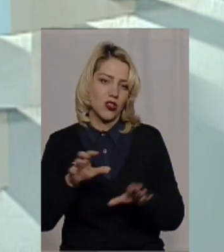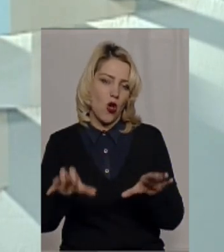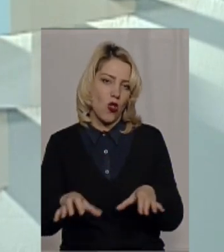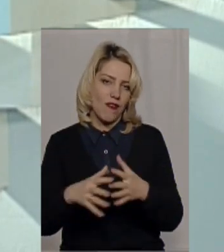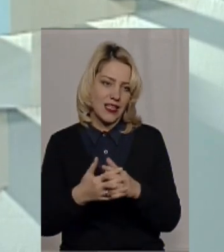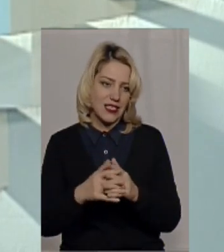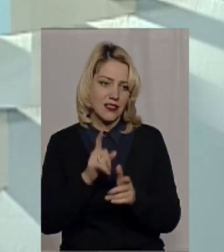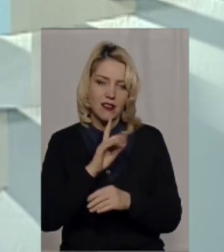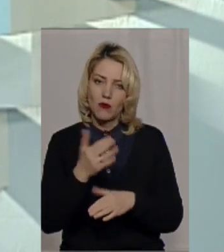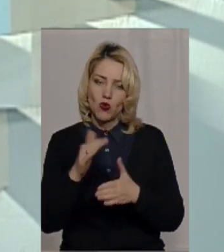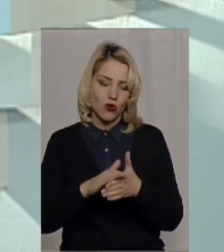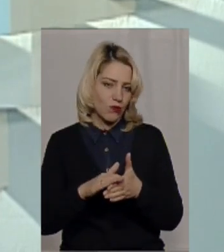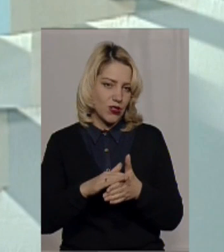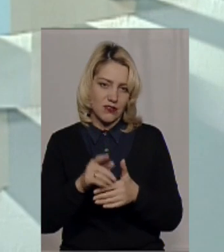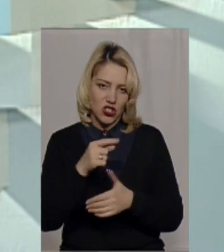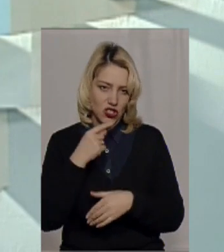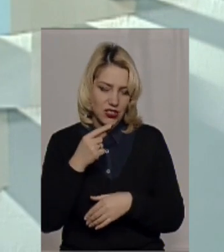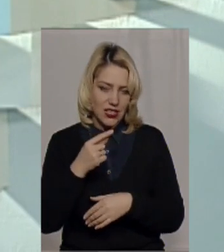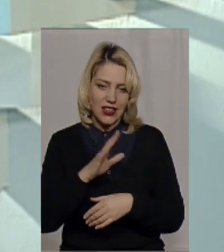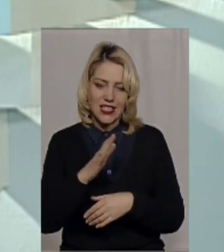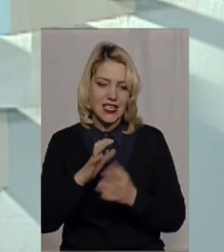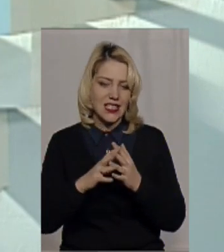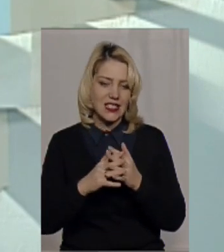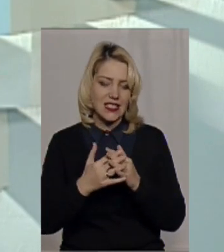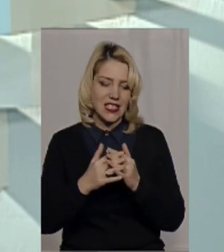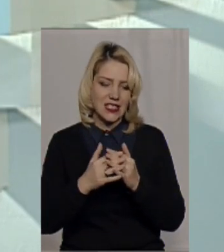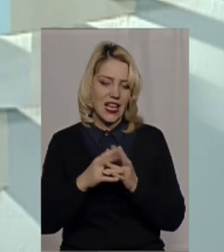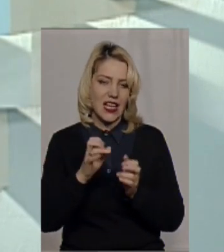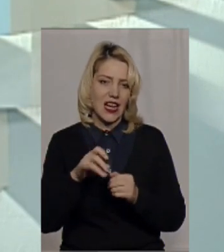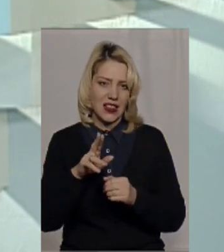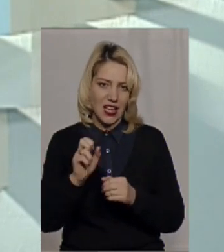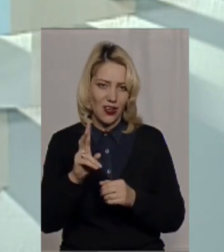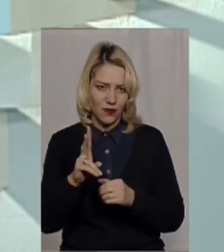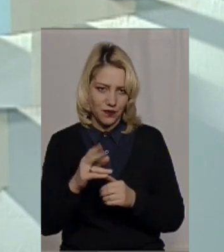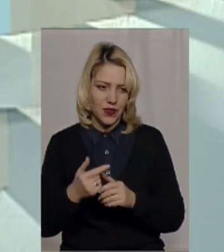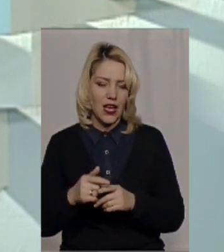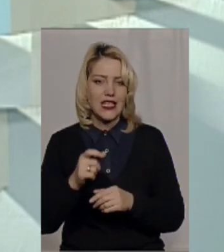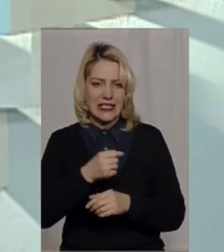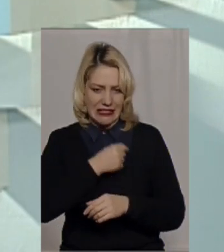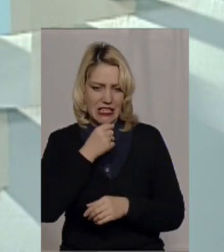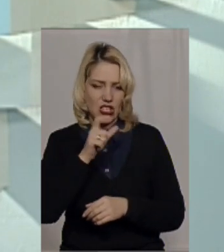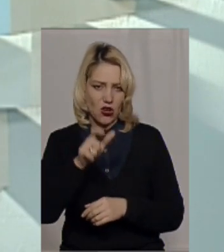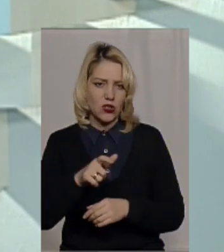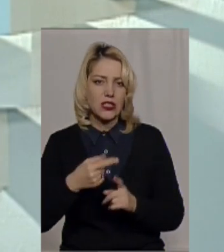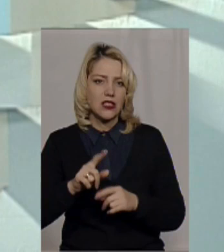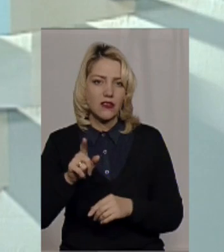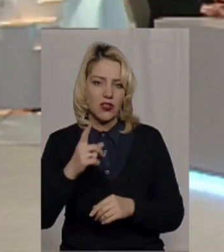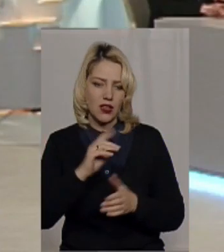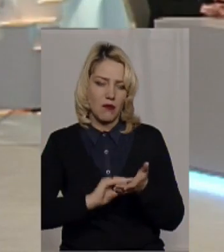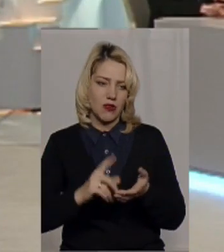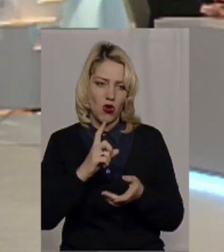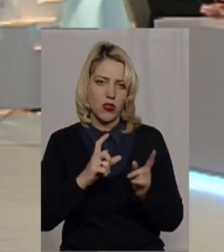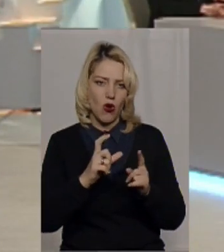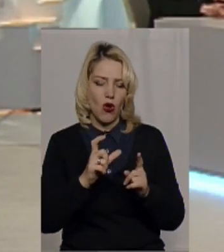голова, не буду називати ні прізвища, ні сільської ради, але він старший такий чоловік, хто захоче, той впізнає, він мені написав одним